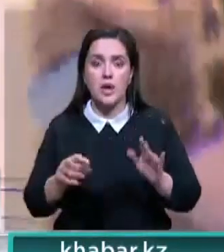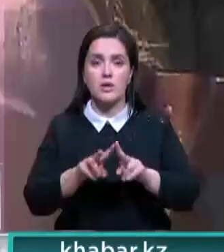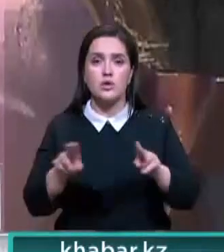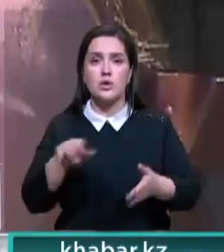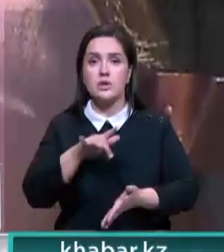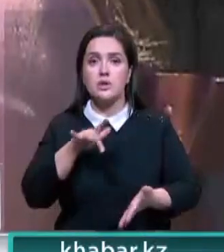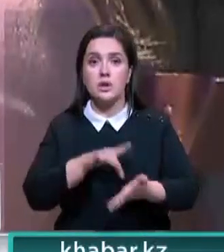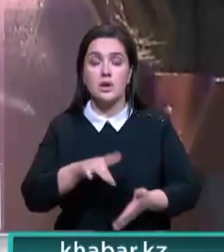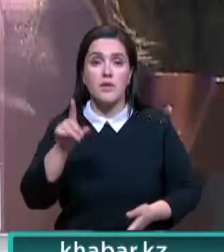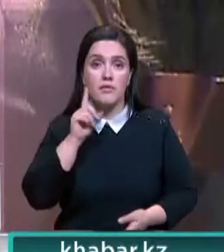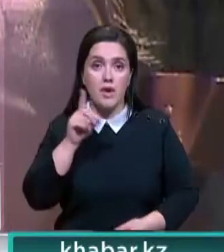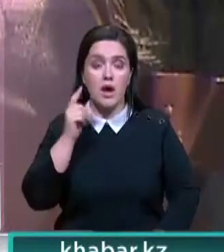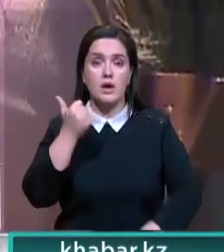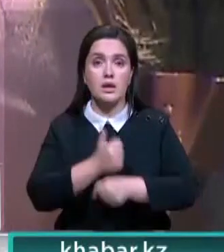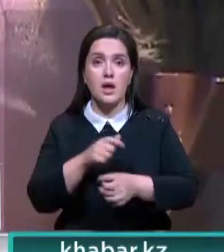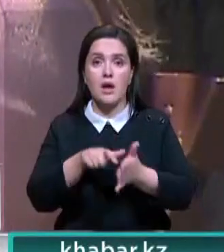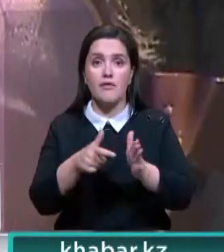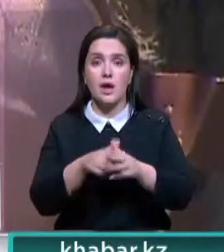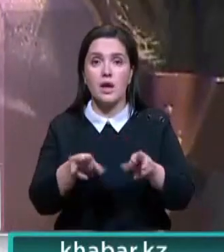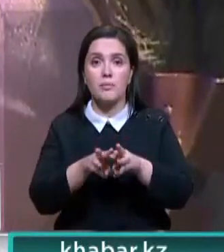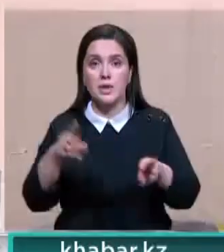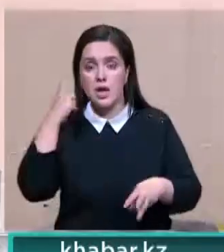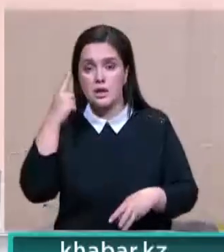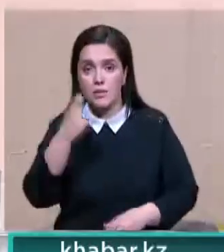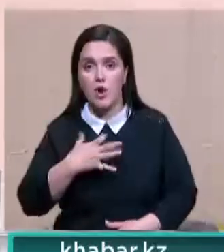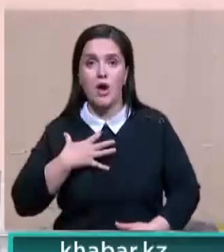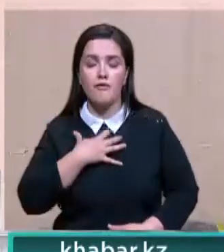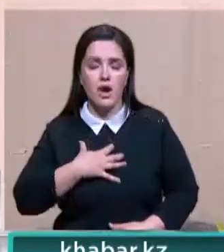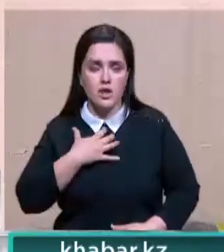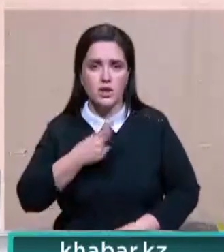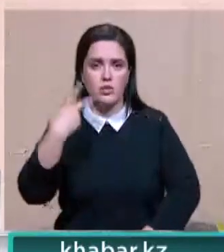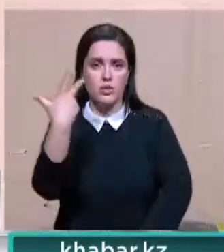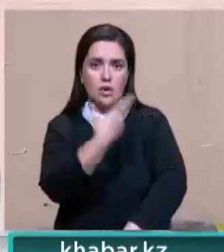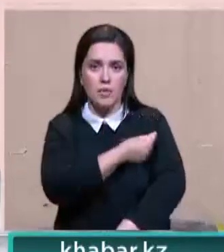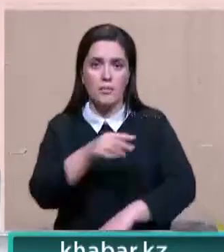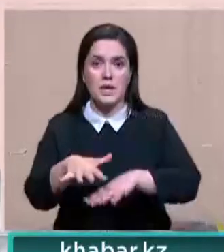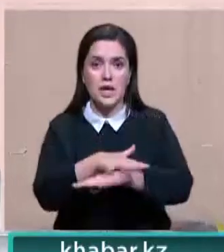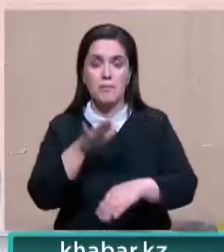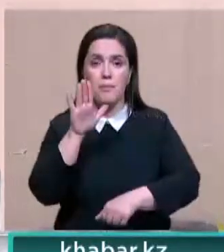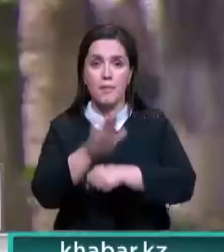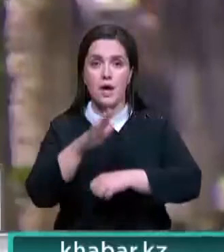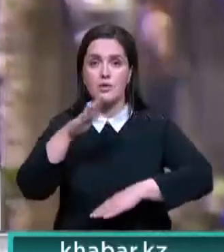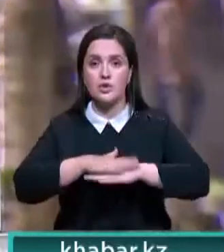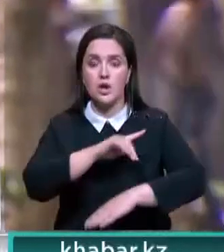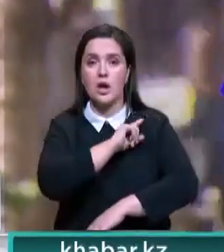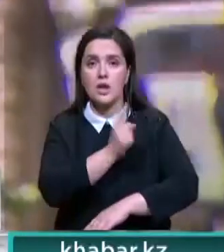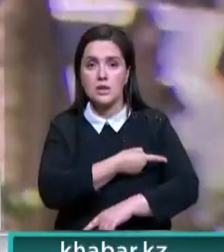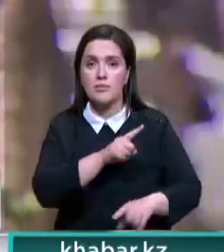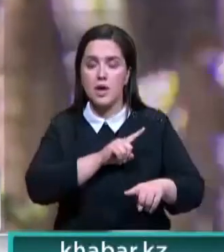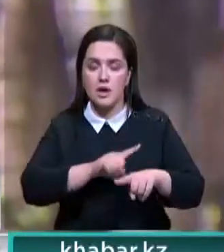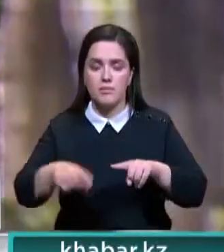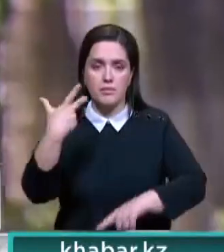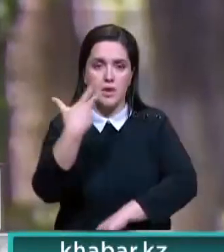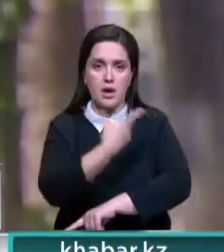областей, еще столько же регионов в зеленой. Глава Кабмина также напомнил о важности иммунизации населения и поручил